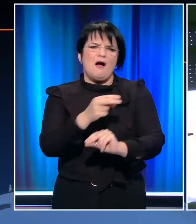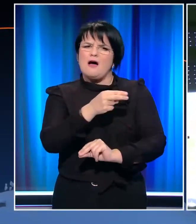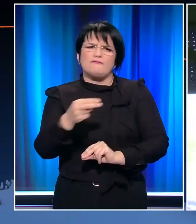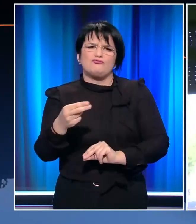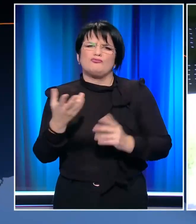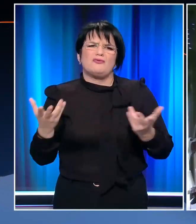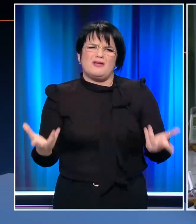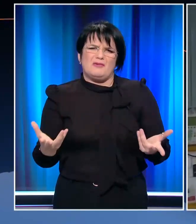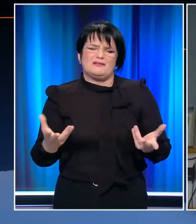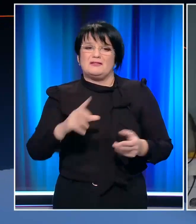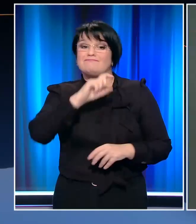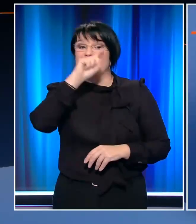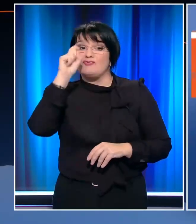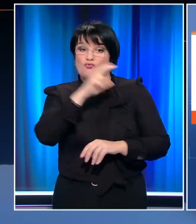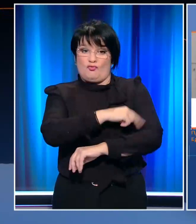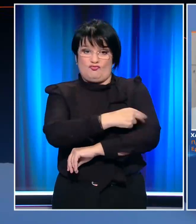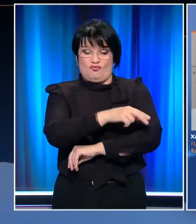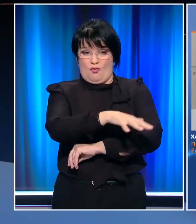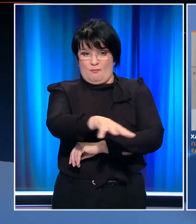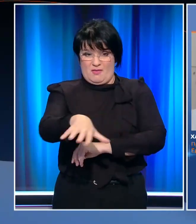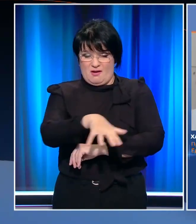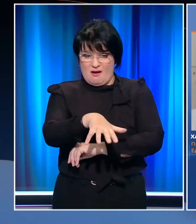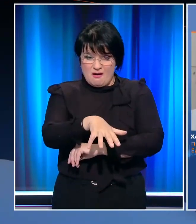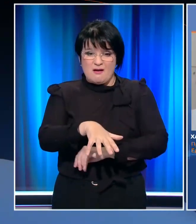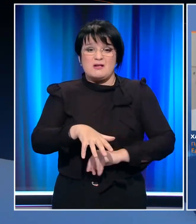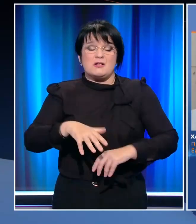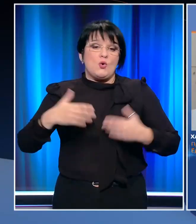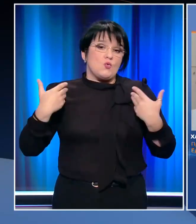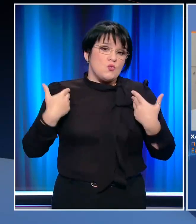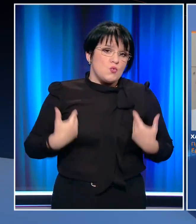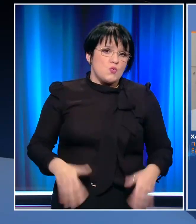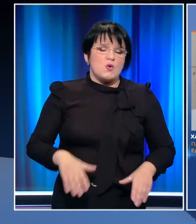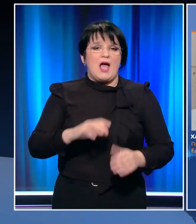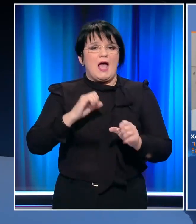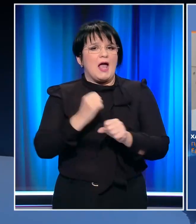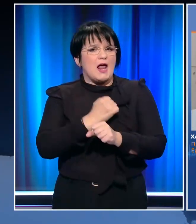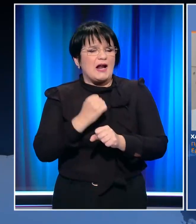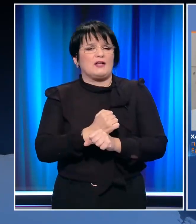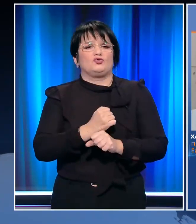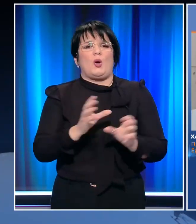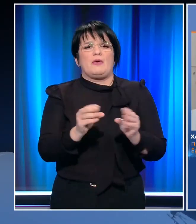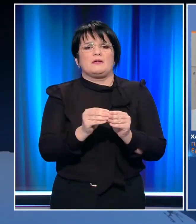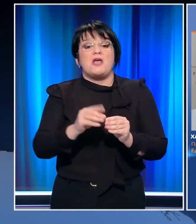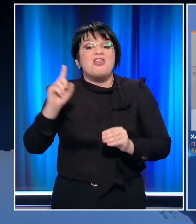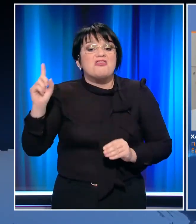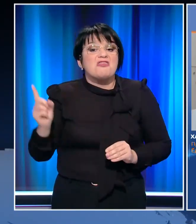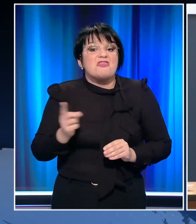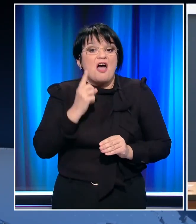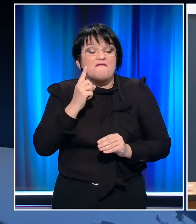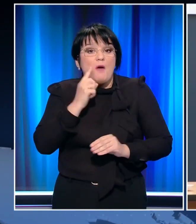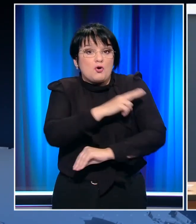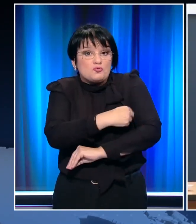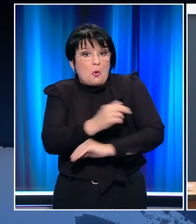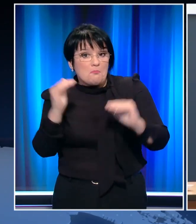δοκιμάζει τις αντοχές του νοσοκομείου. Εξαντλούνται οι αντοχές των εργαζομένων. Τι να σας πω, είναι θαύματο ότι ακόμα λειτουργεί το νοσοκομείο.